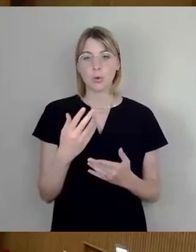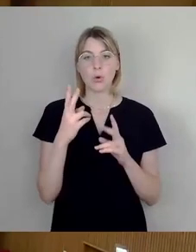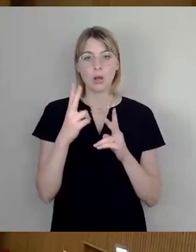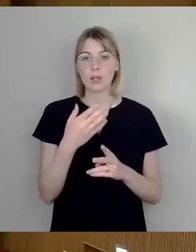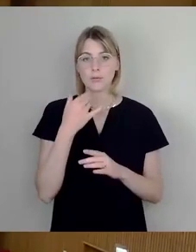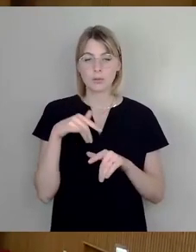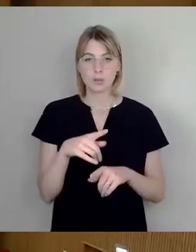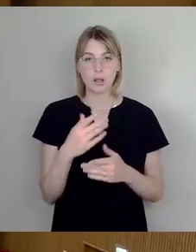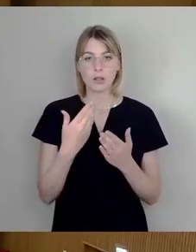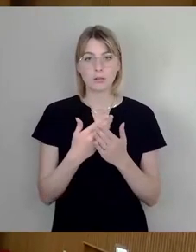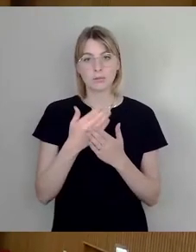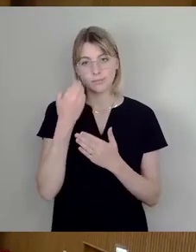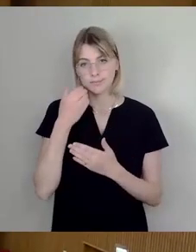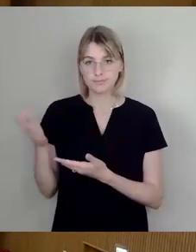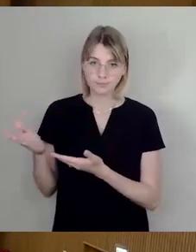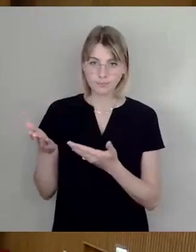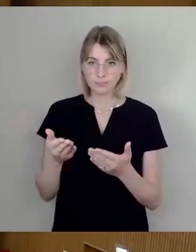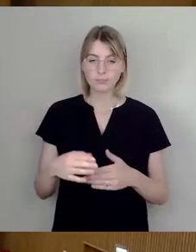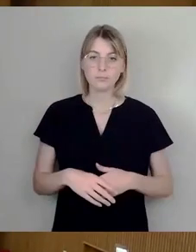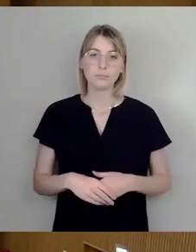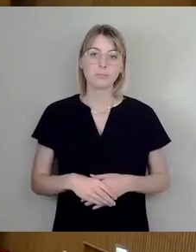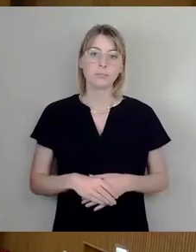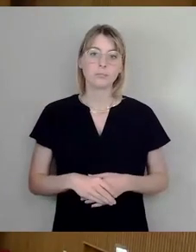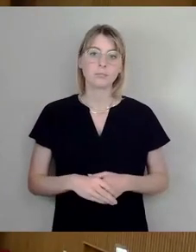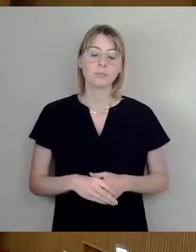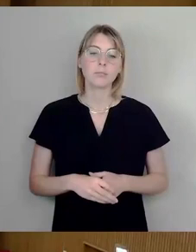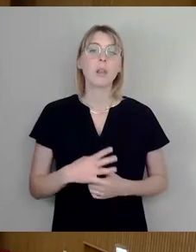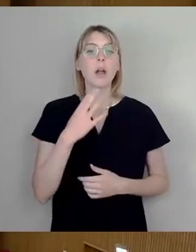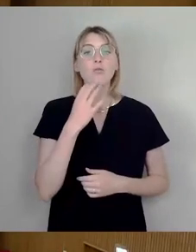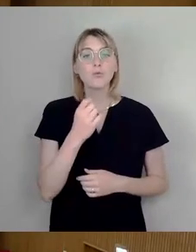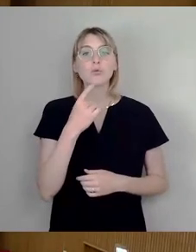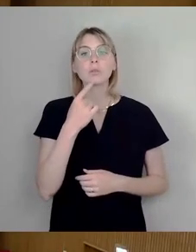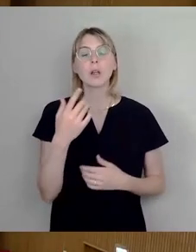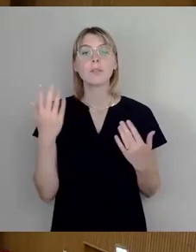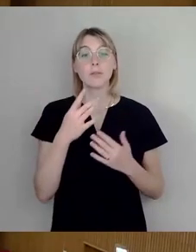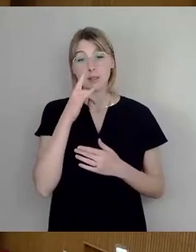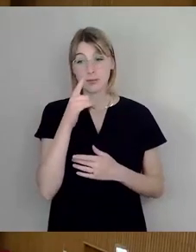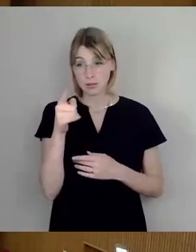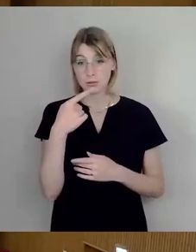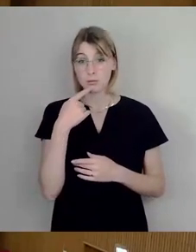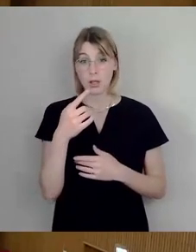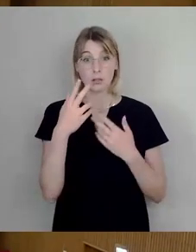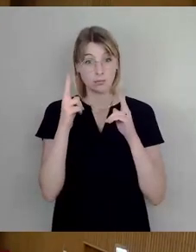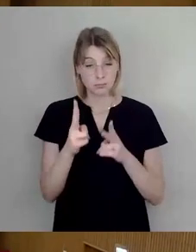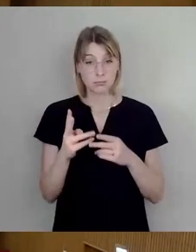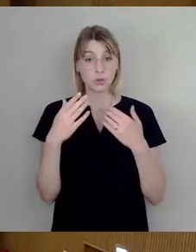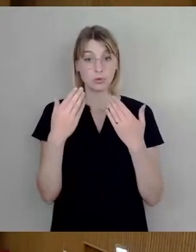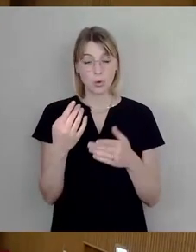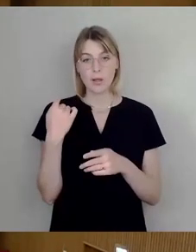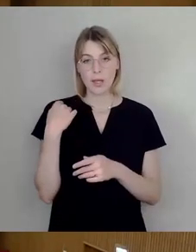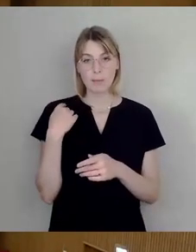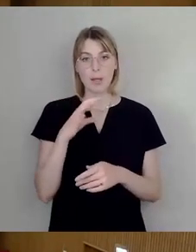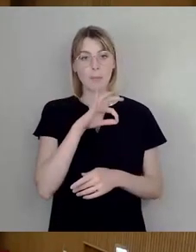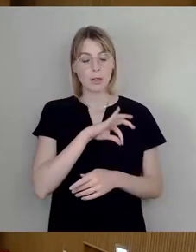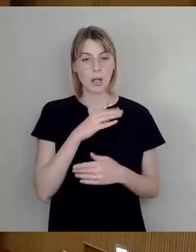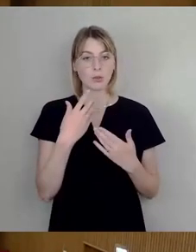-Wissemann. Ich wollte nur sagen, dass wenn es tatsächlich so ist, dass eine von mir eben beschuldigte Partei vielleicht